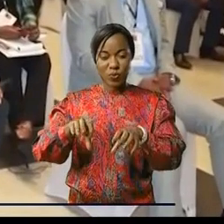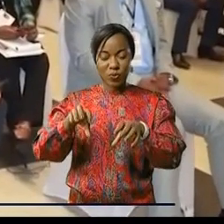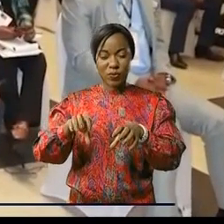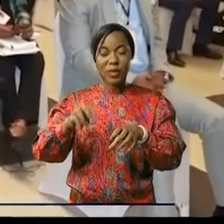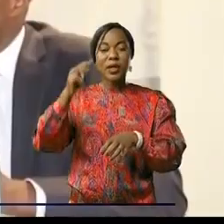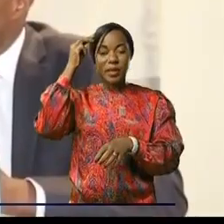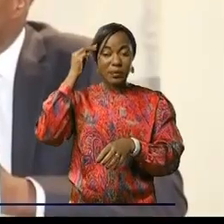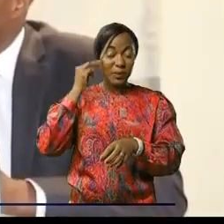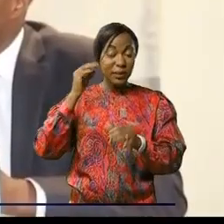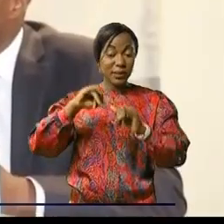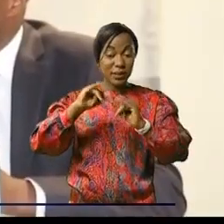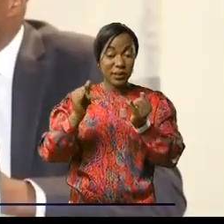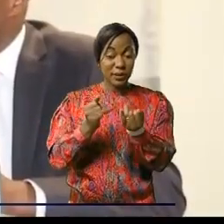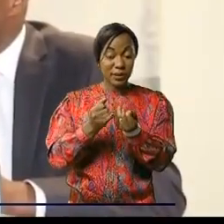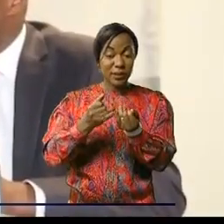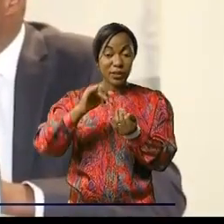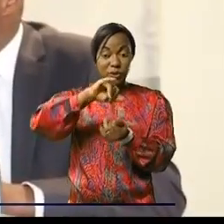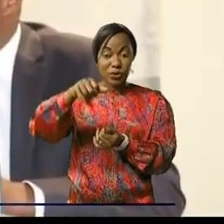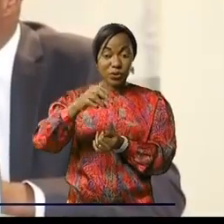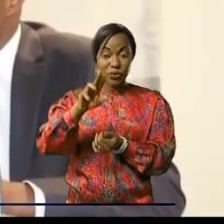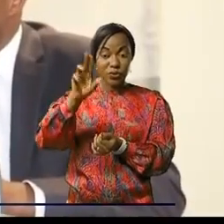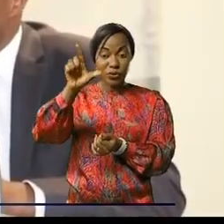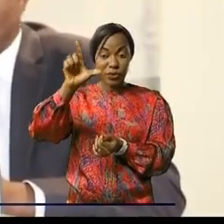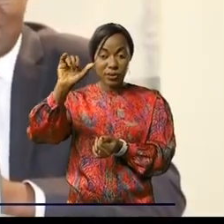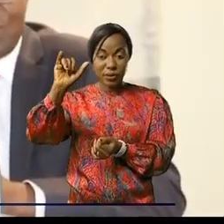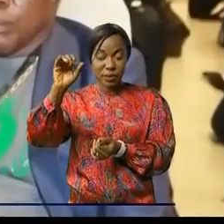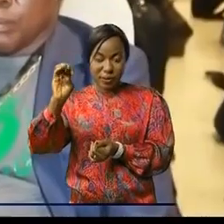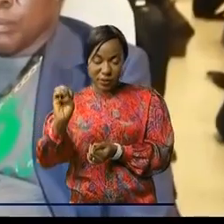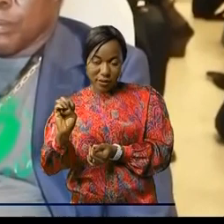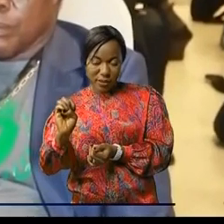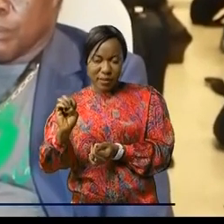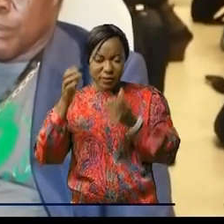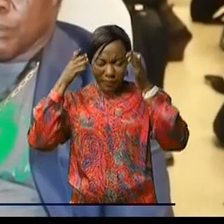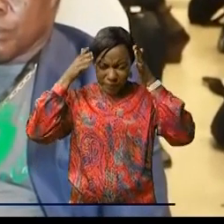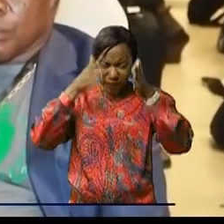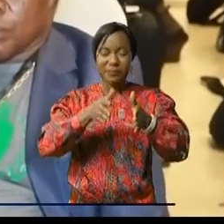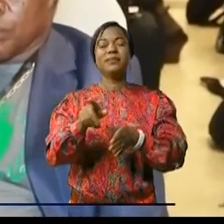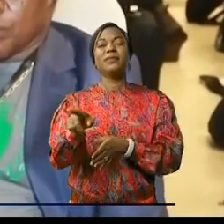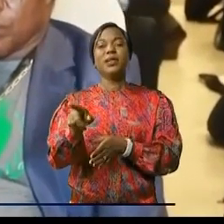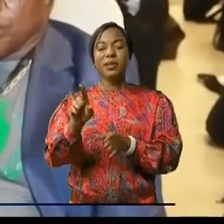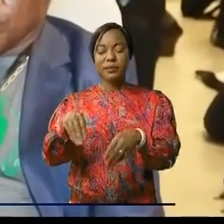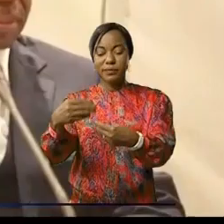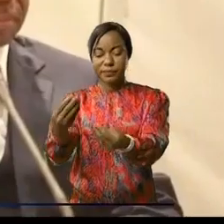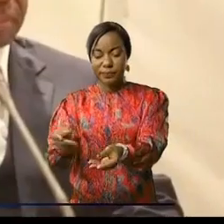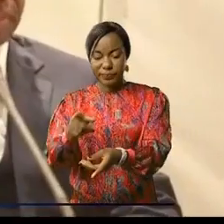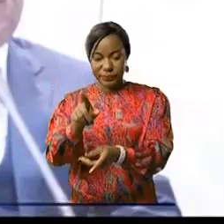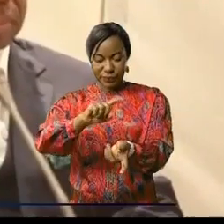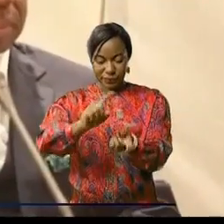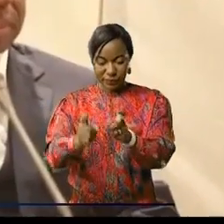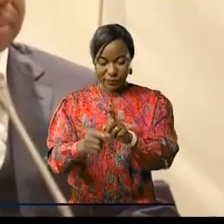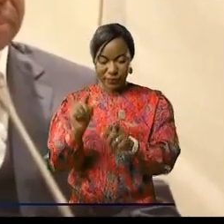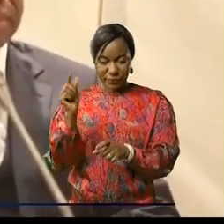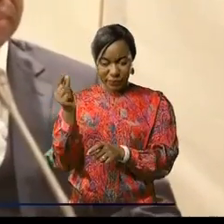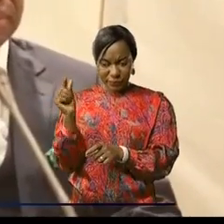ministre de l'Industrie, Julien Paloukou, a donné toutes les stratégies du gouvernement focalisées sur l'installation des unités de transformation des minéraux